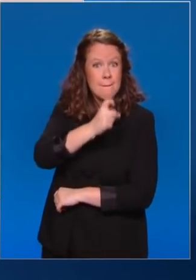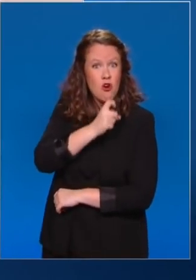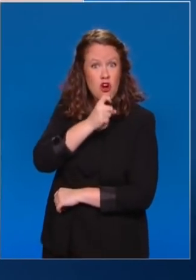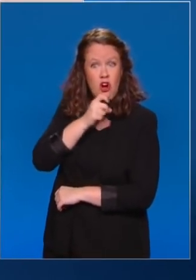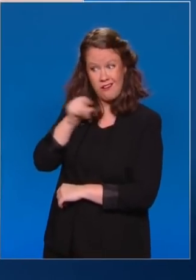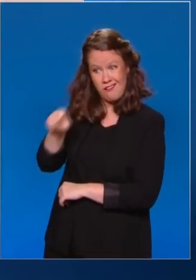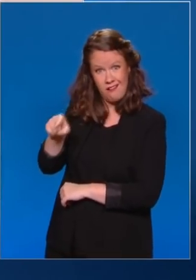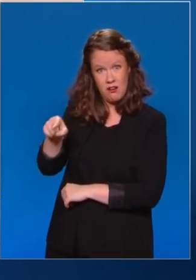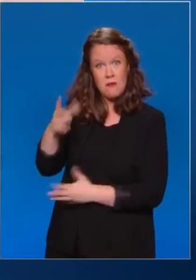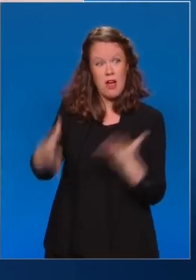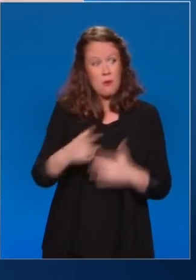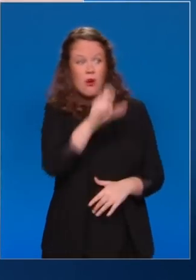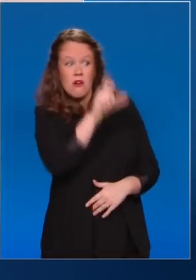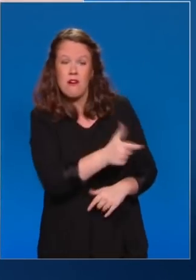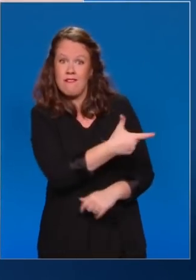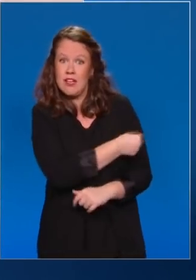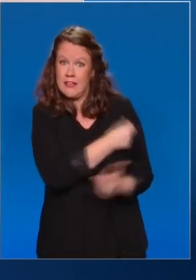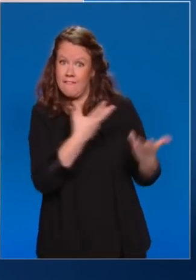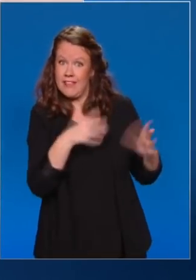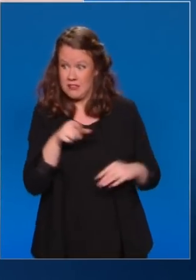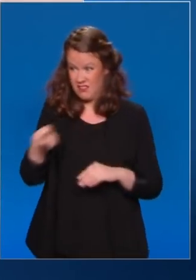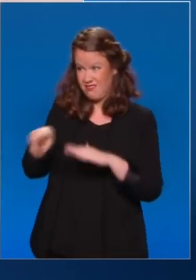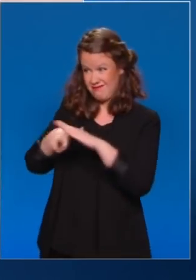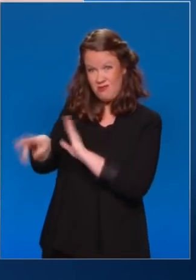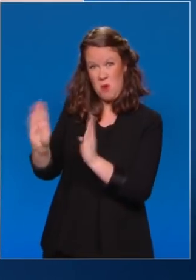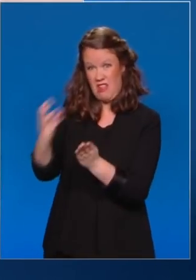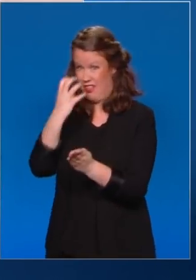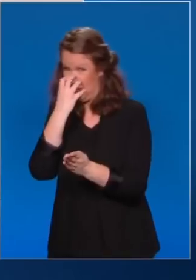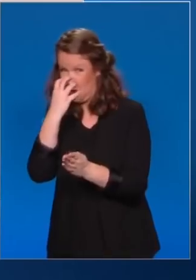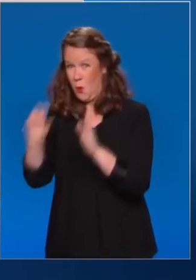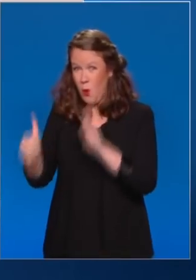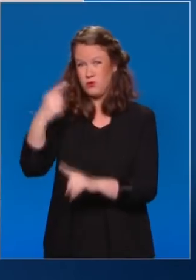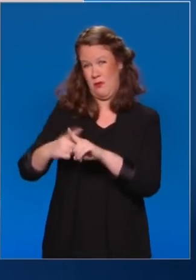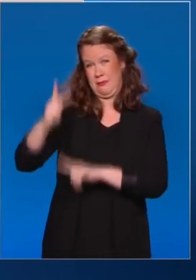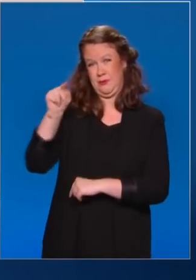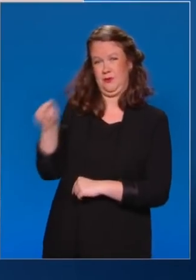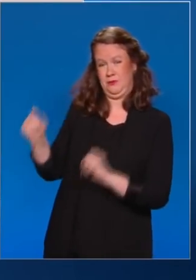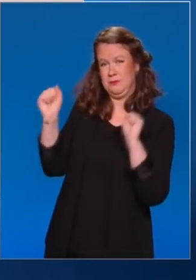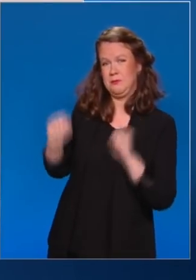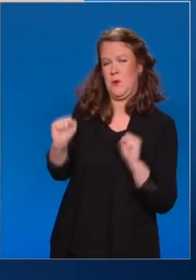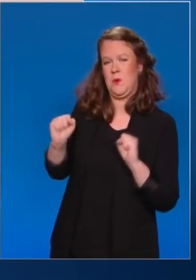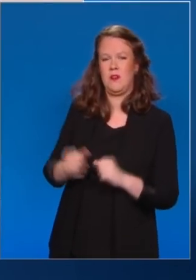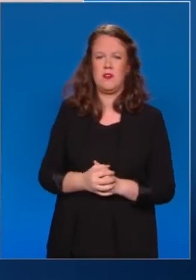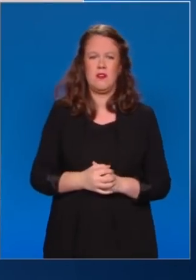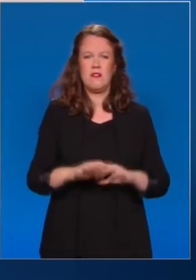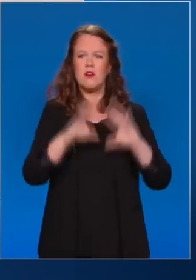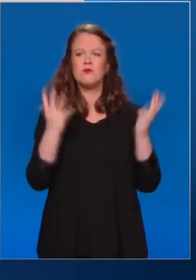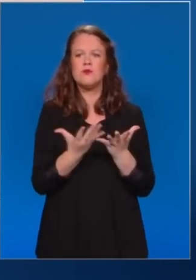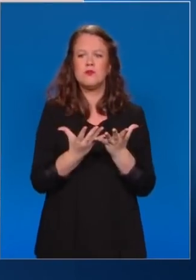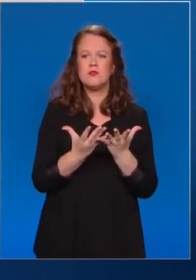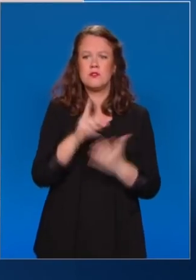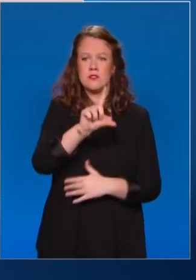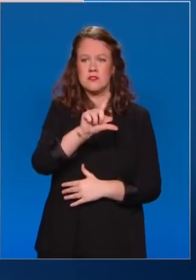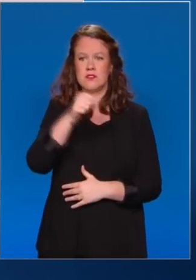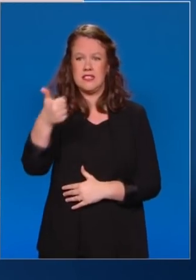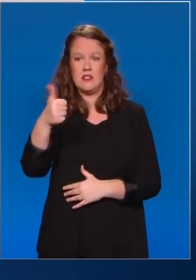à l'hôpital en soins critiques. Je rappelle aussi que des milliards d'individus sur la planète ont déjà eu le vaccin et que